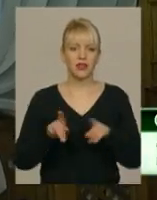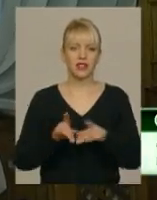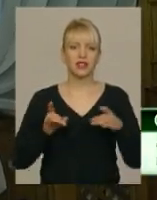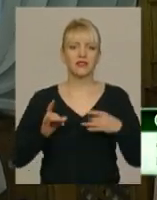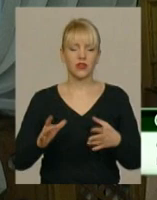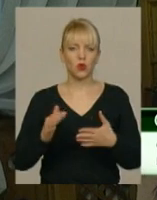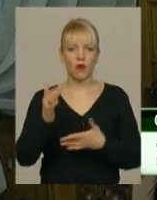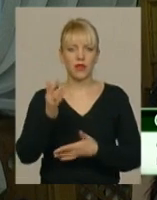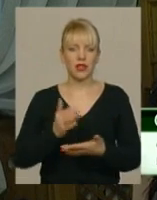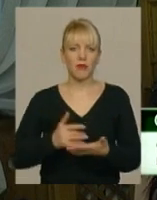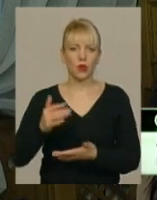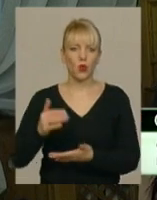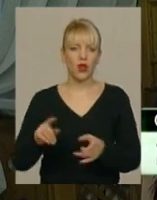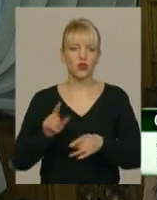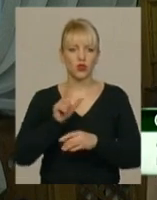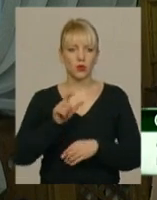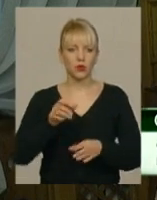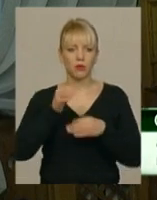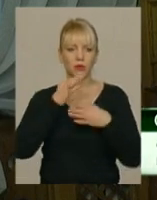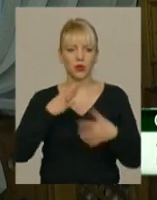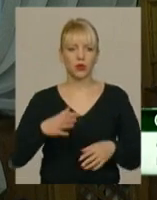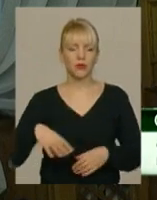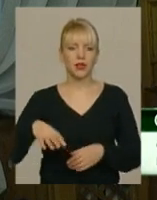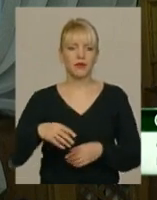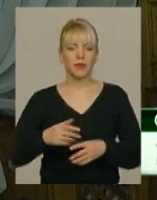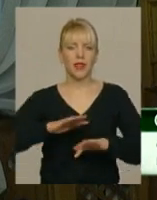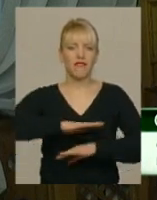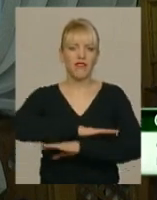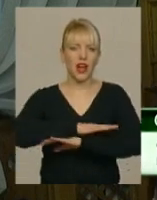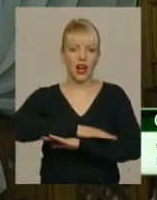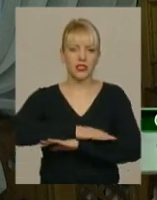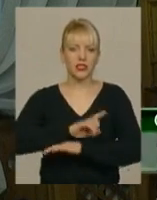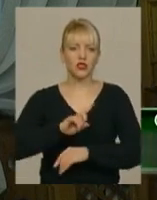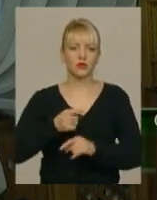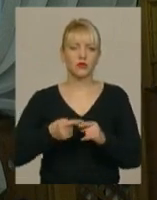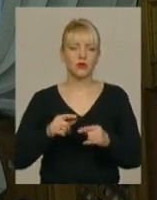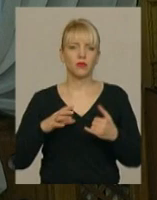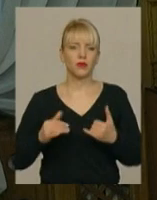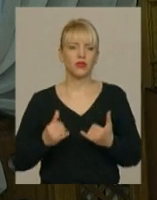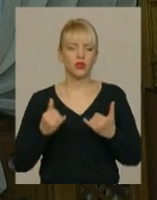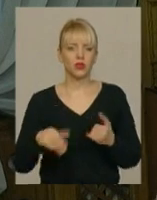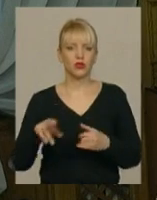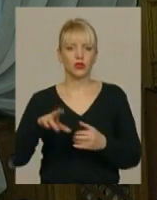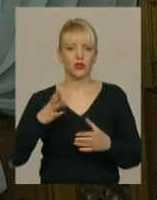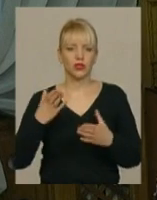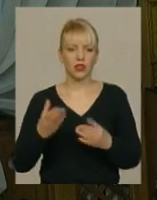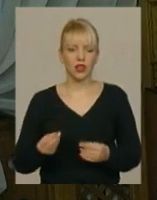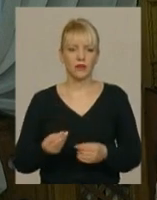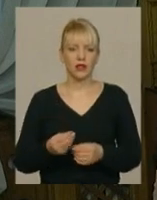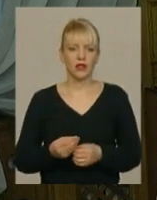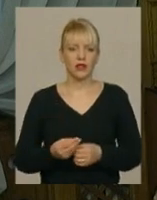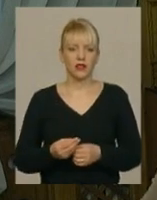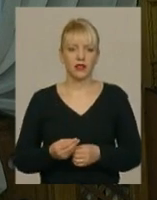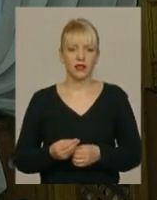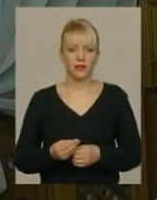репертуар, щоб людям подобалось вальси, щоб це було приурочене до свята бал тут. І